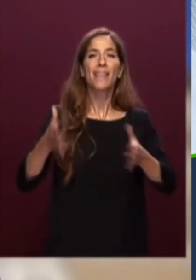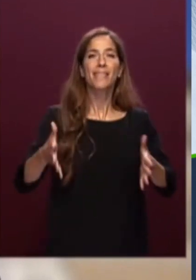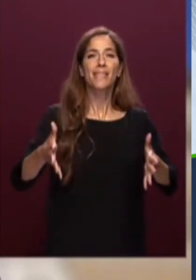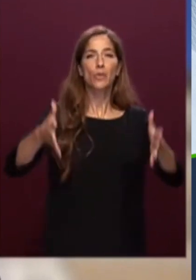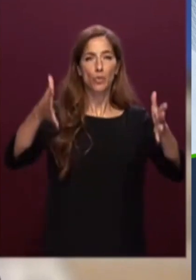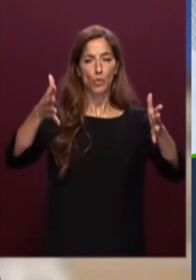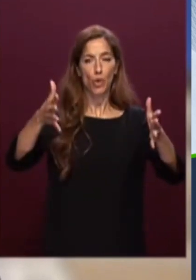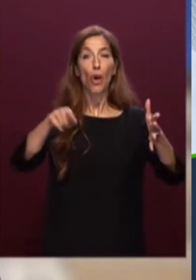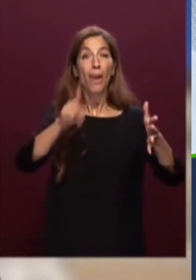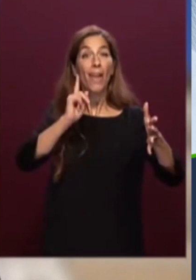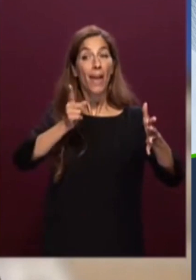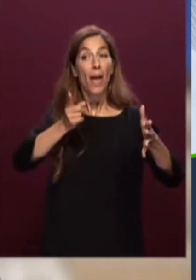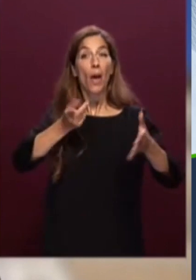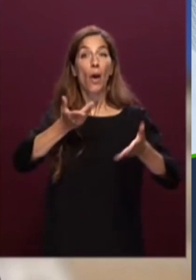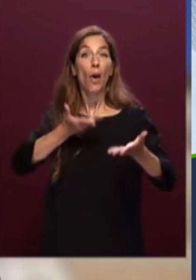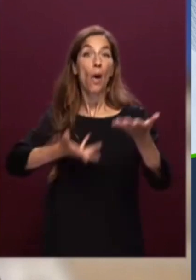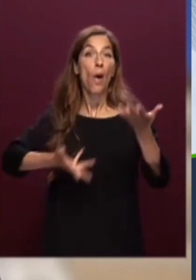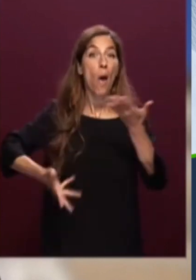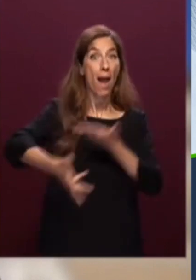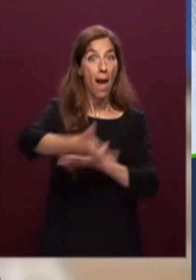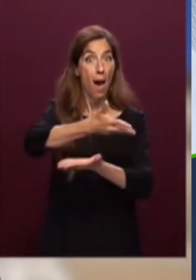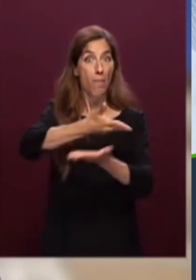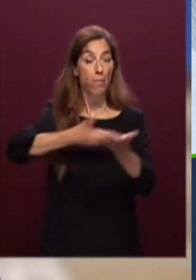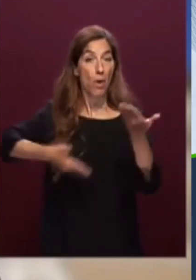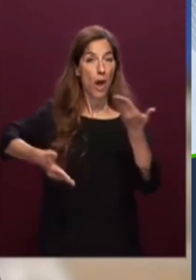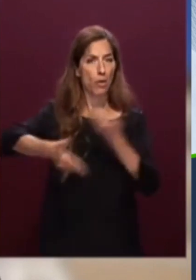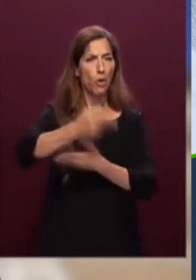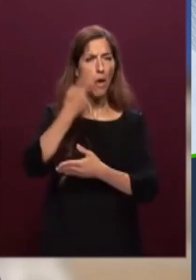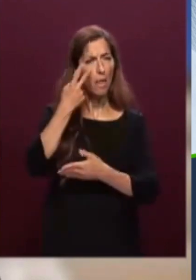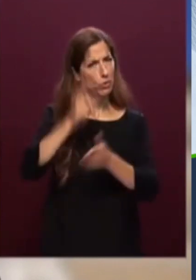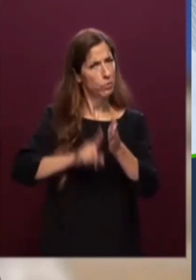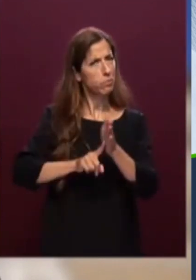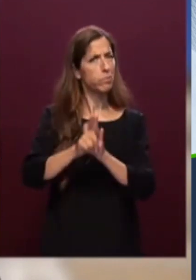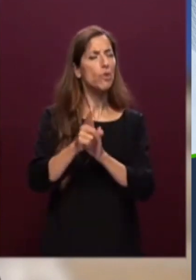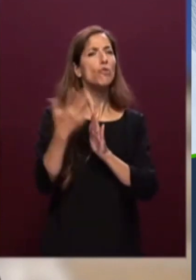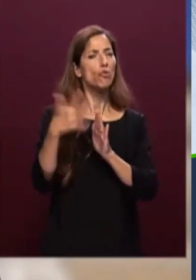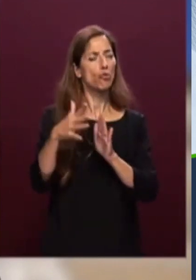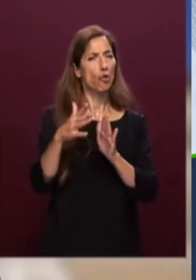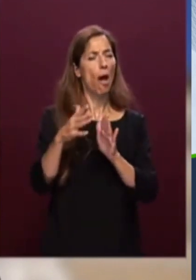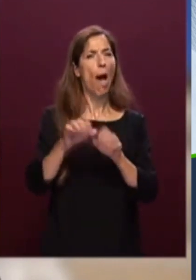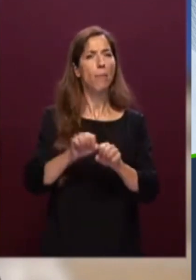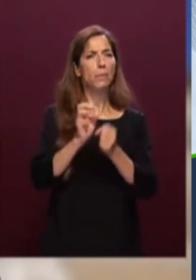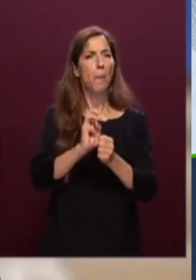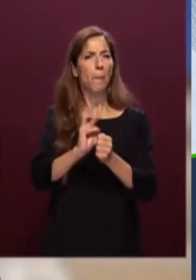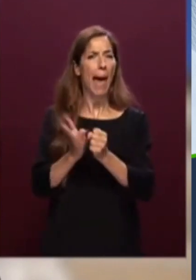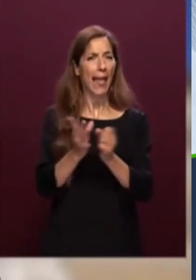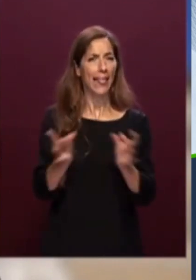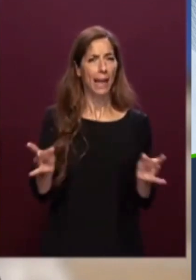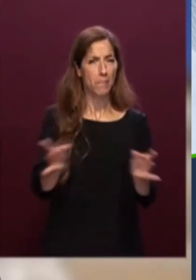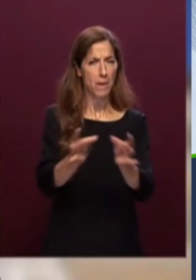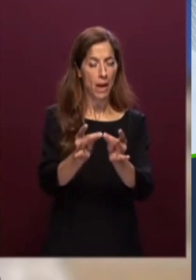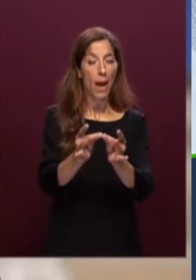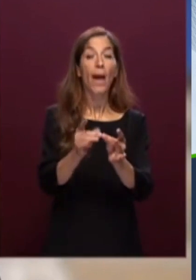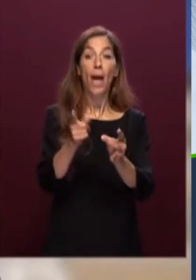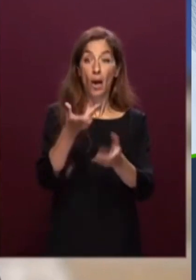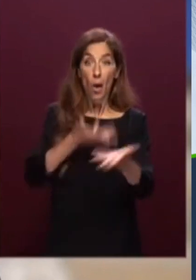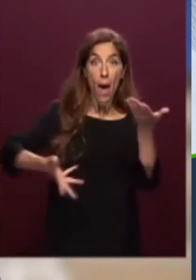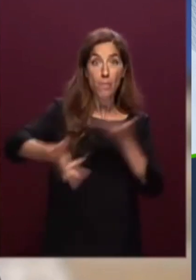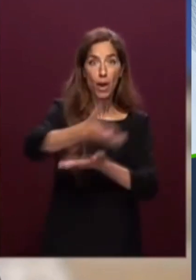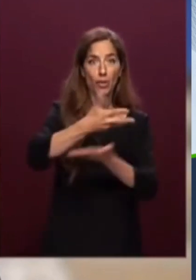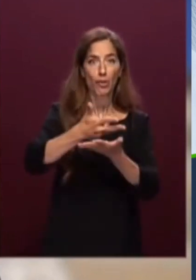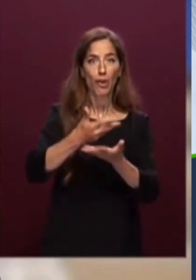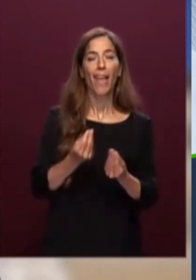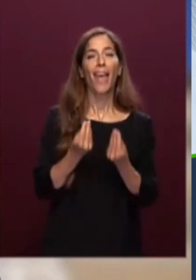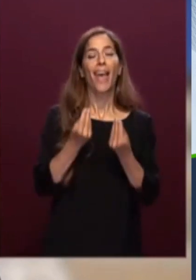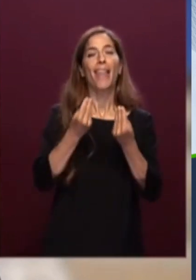collaborazione come abbiamo visto nel corso dell'emergenza pandemica rafforza la democrazia e la società dalle